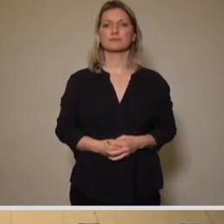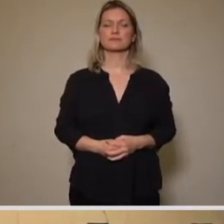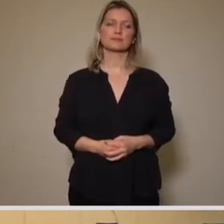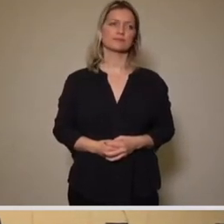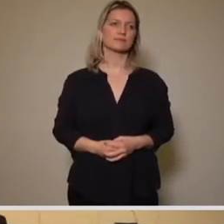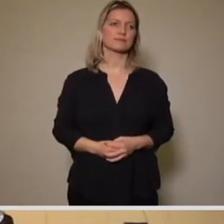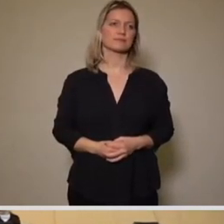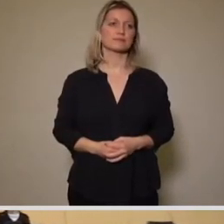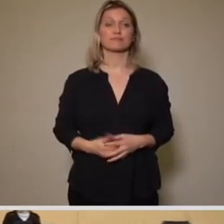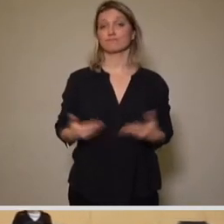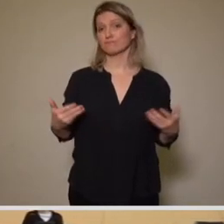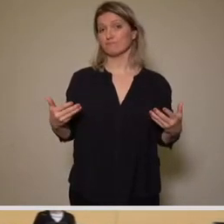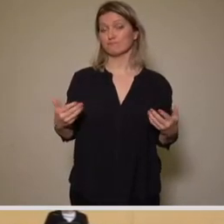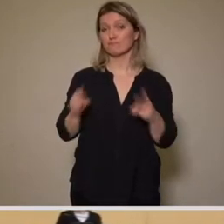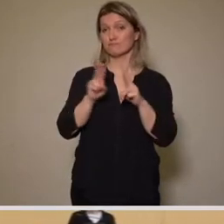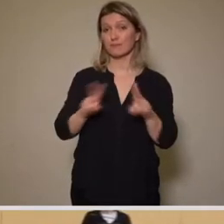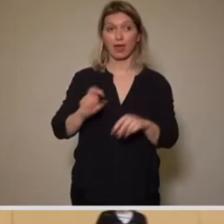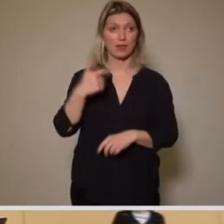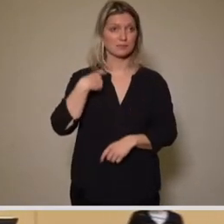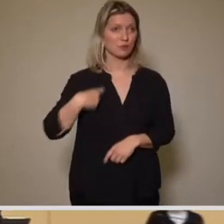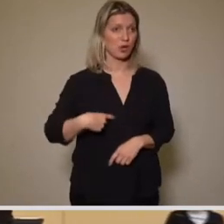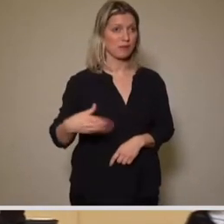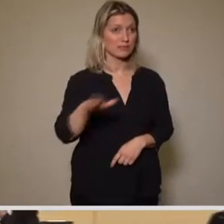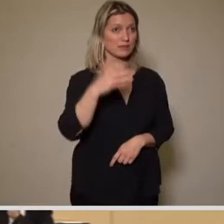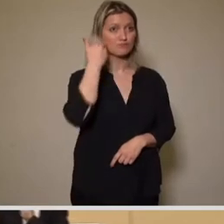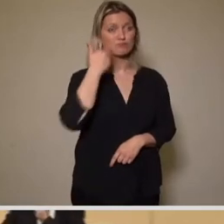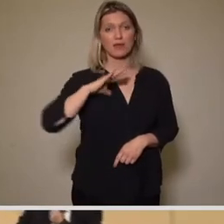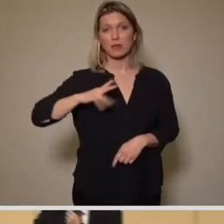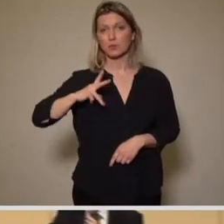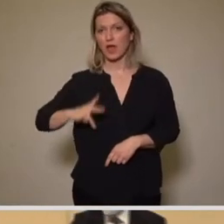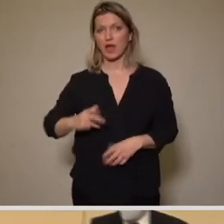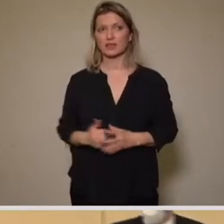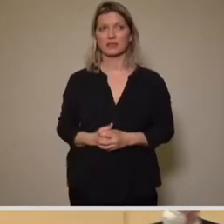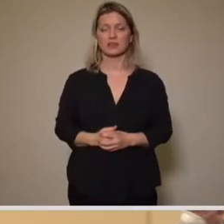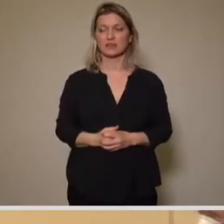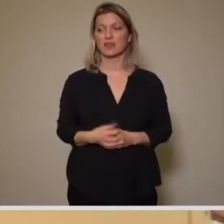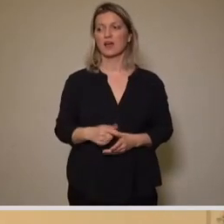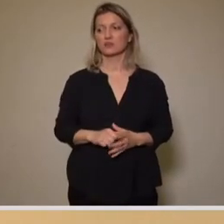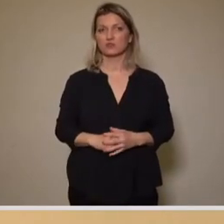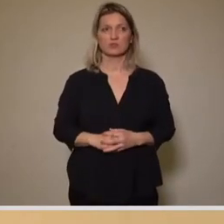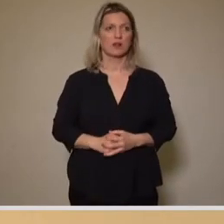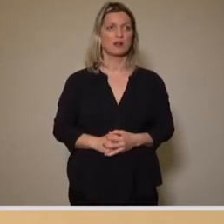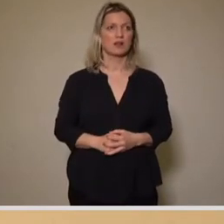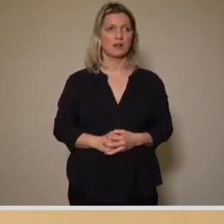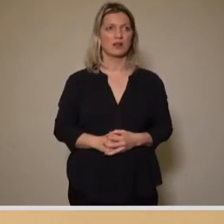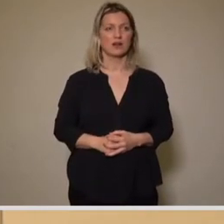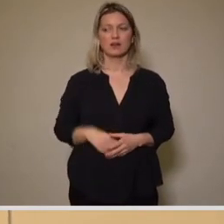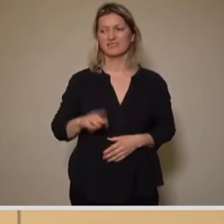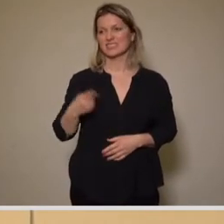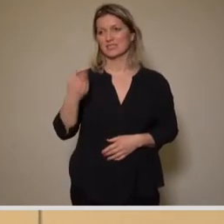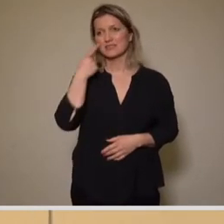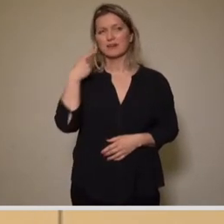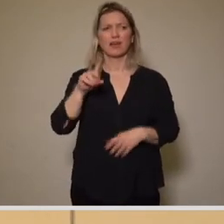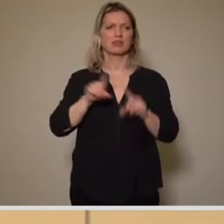Ja, sehr geehrter Erster Bürgermeister, sehr geehrte Damen und Herren, das Sachsenbad ist ein Thema, was uns ja jetzt seit einigen